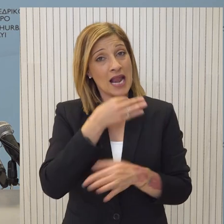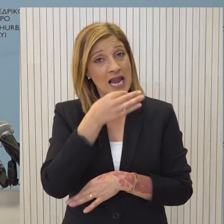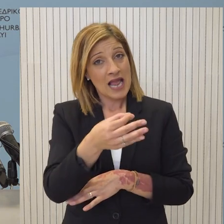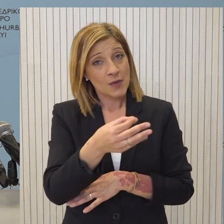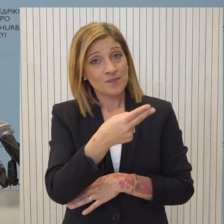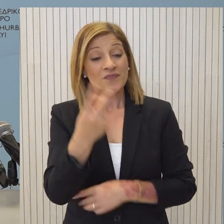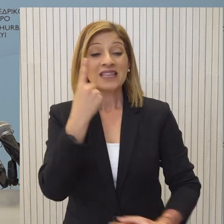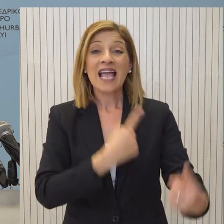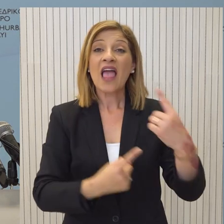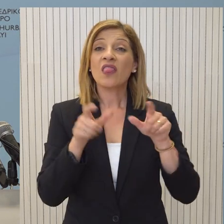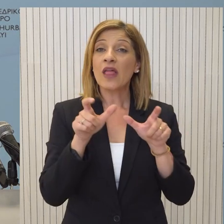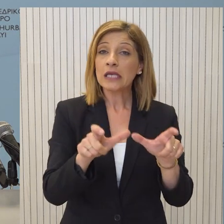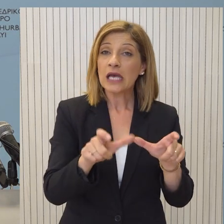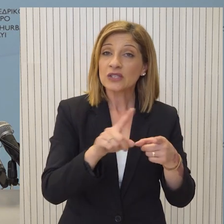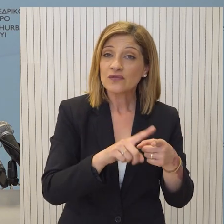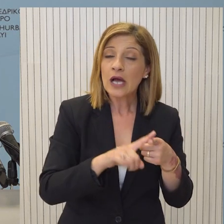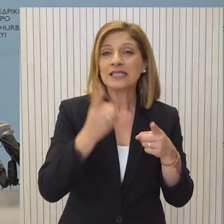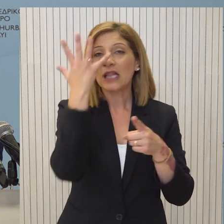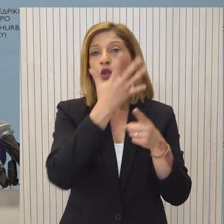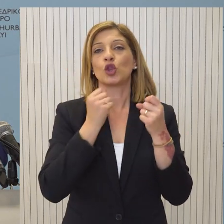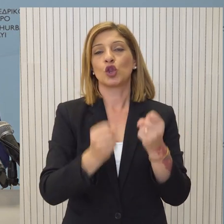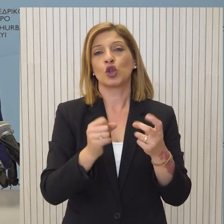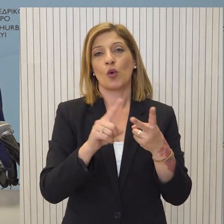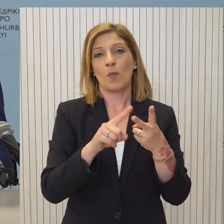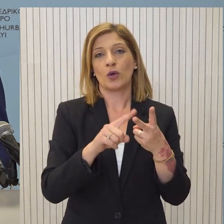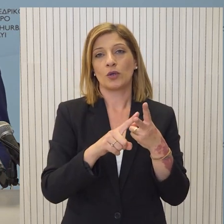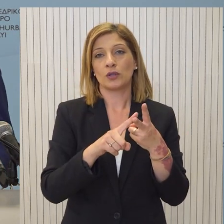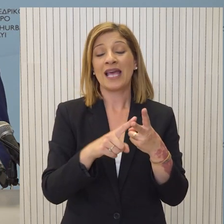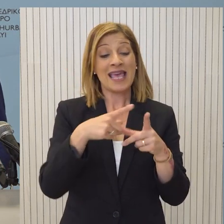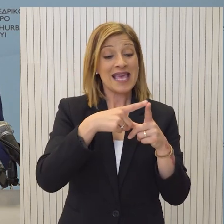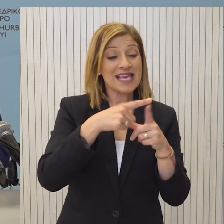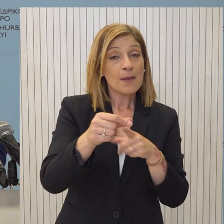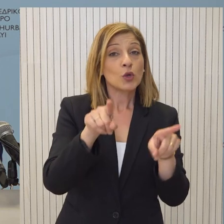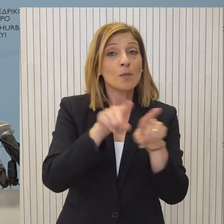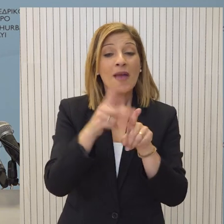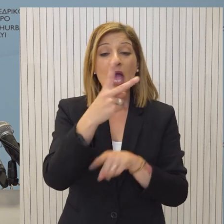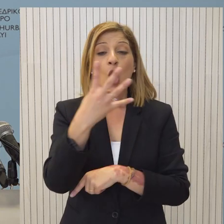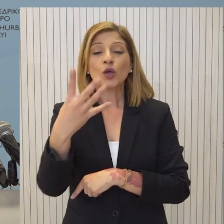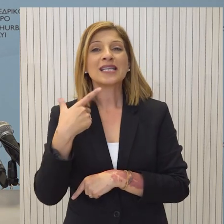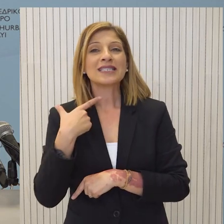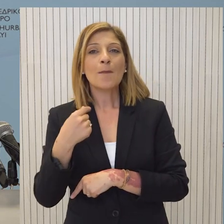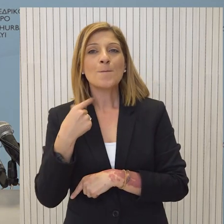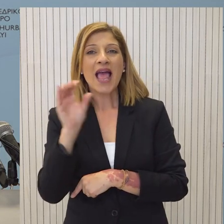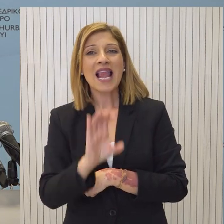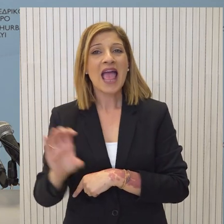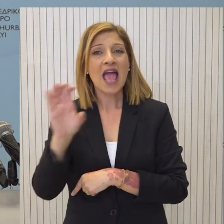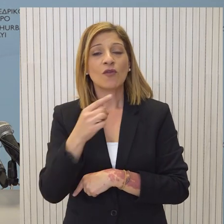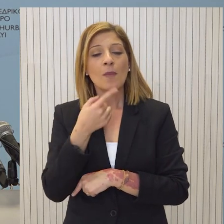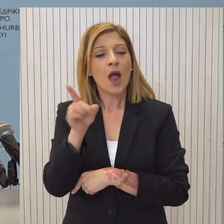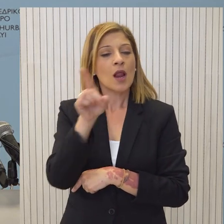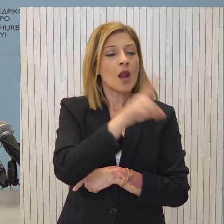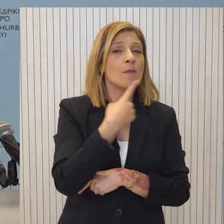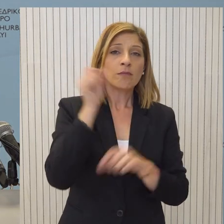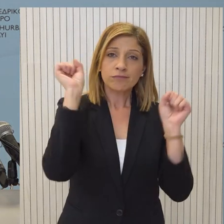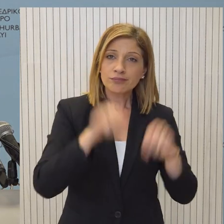αφορά εθνική ασφάλεια ή ζητήματα τρομοκρατίας. Οι Κύπρος με 24 κράτη-μέλη έχουν προτείνει, έχουν προκρίνει την